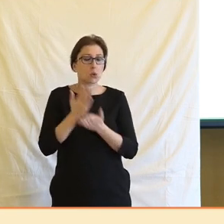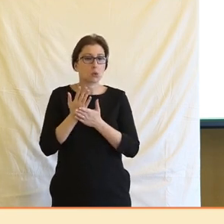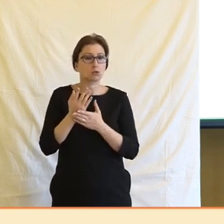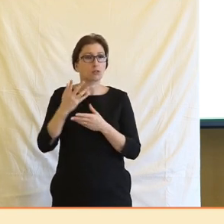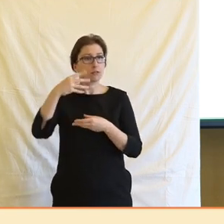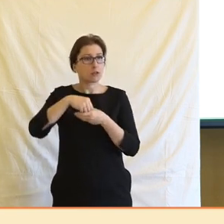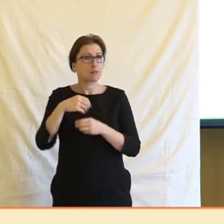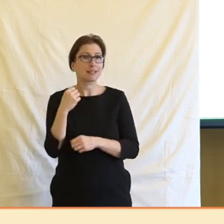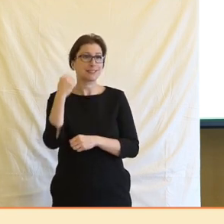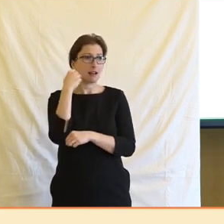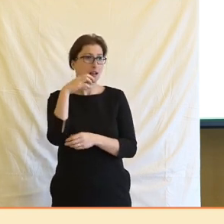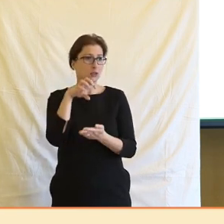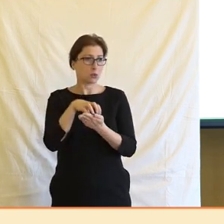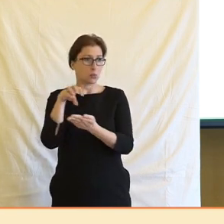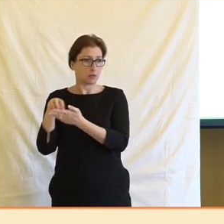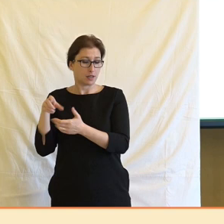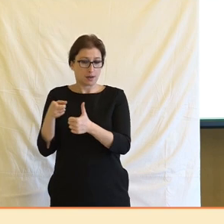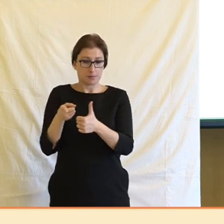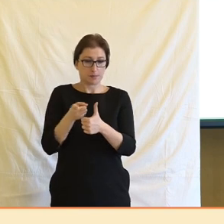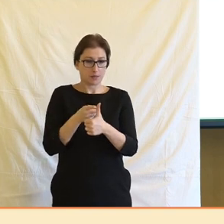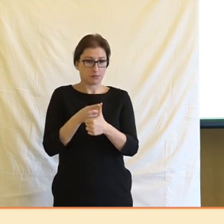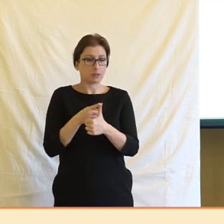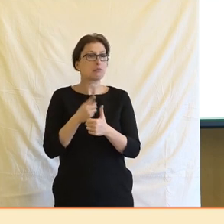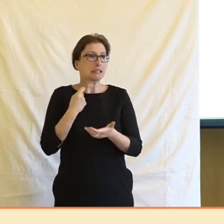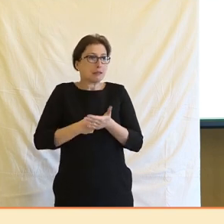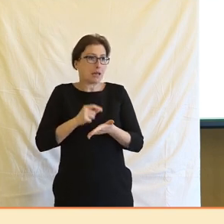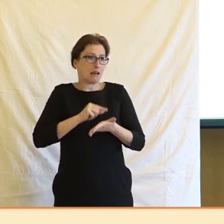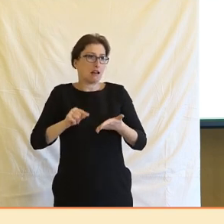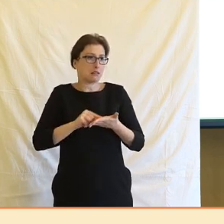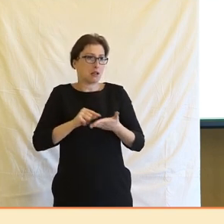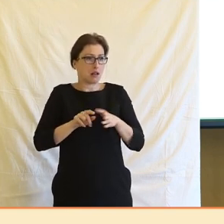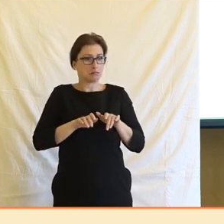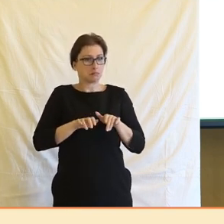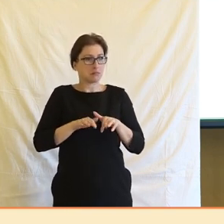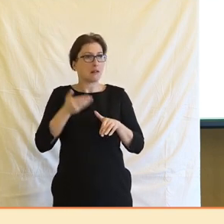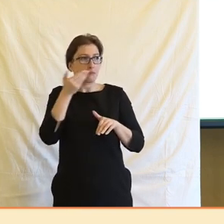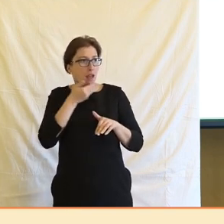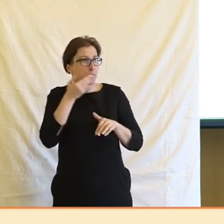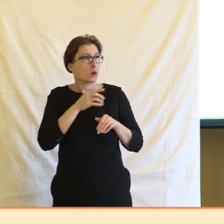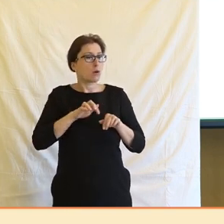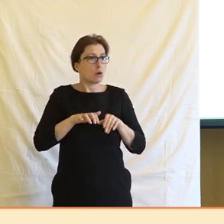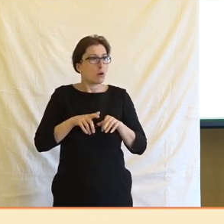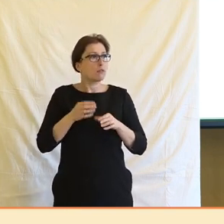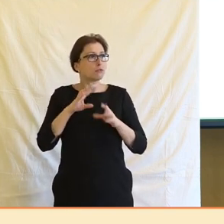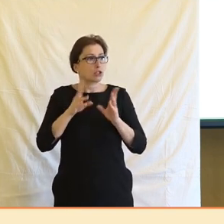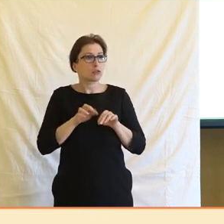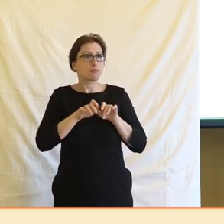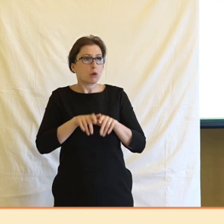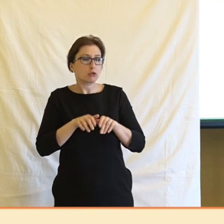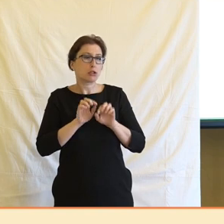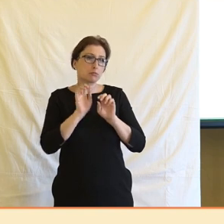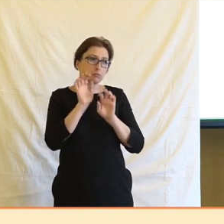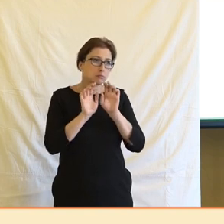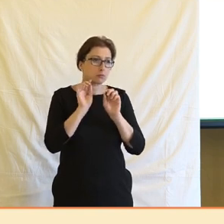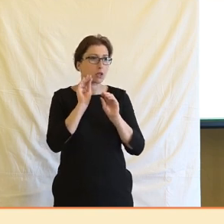profilují ty dvě základní skupiny. Ta část, co sedí v kanclu, relativně v teplé, zpracovává všechno počítačem,